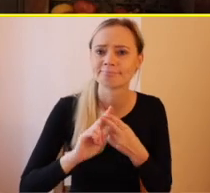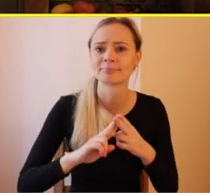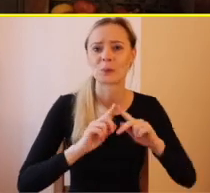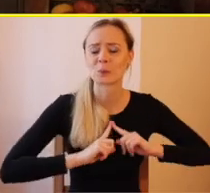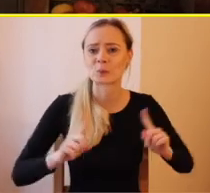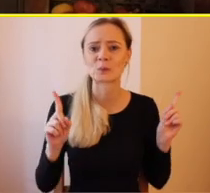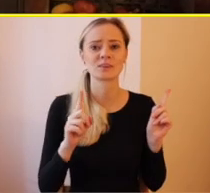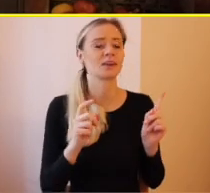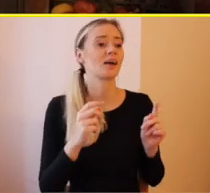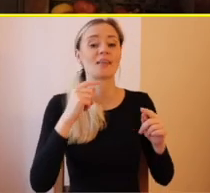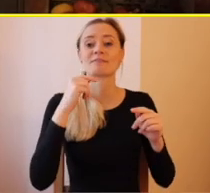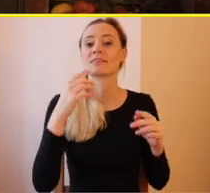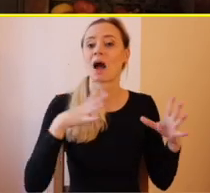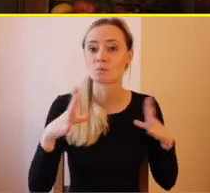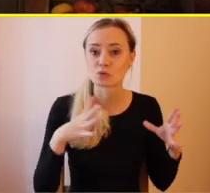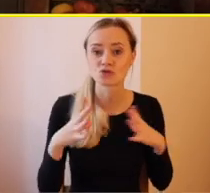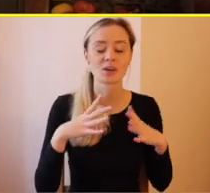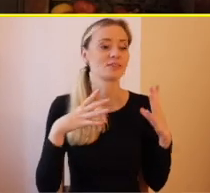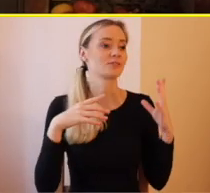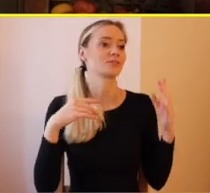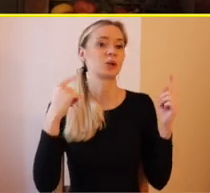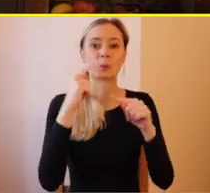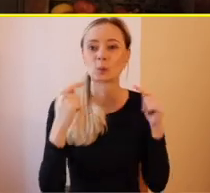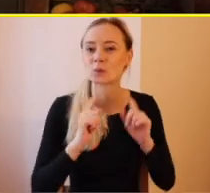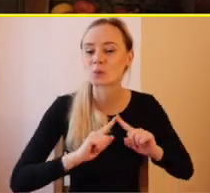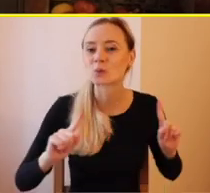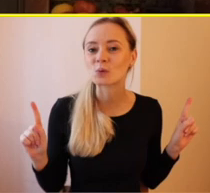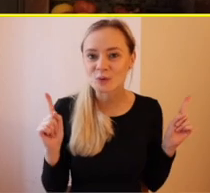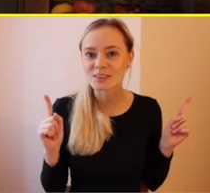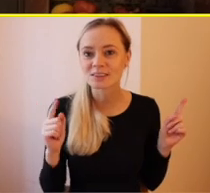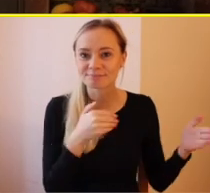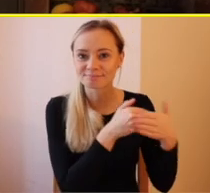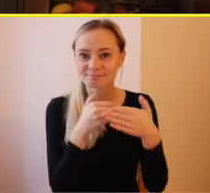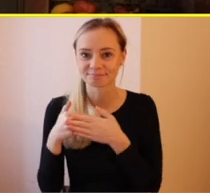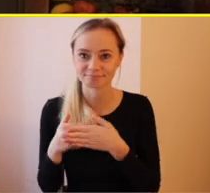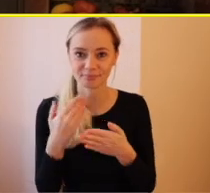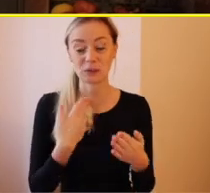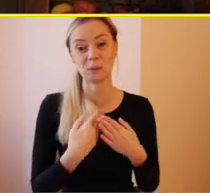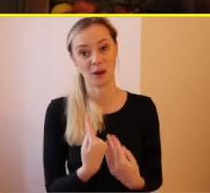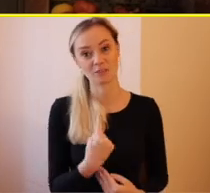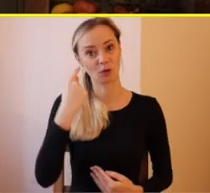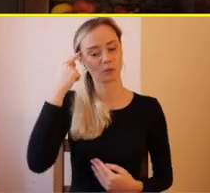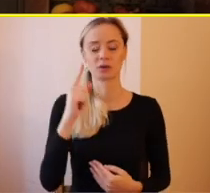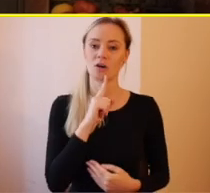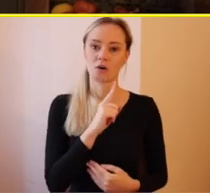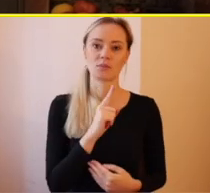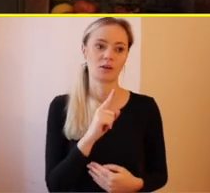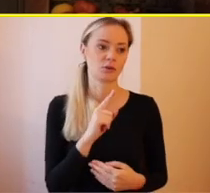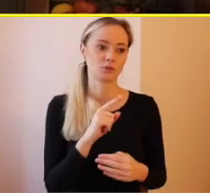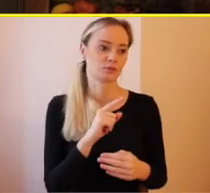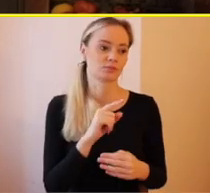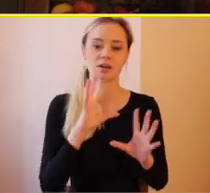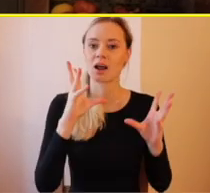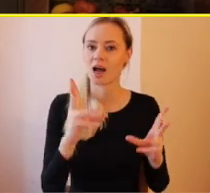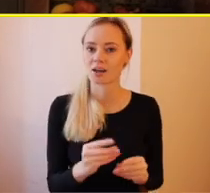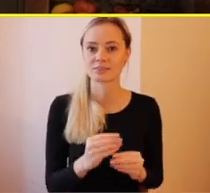spoznala som iné národnosti, iné náboženstva a na základe toho som si uvedomila, že preto vlastne